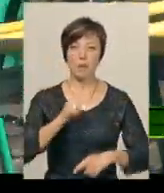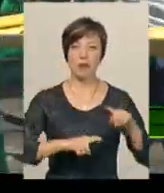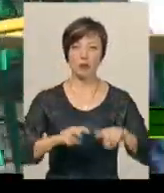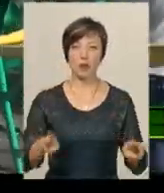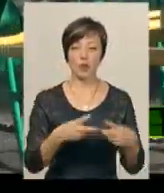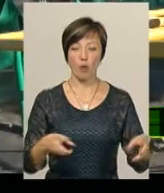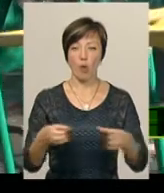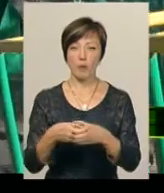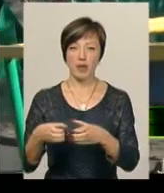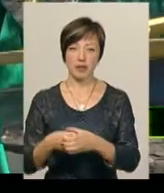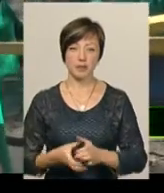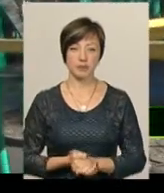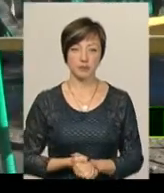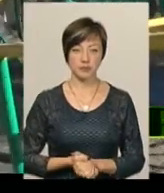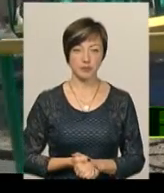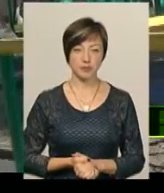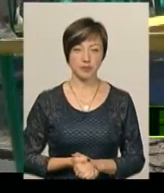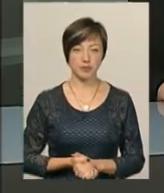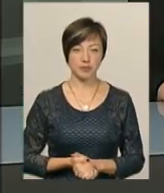клубів і об'єднань майбутньої України.